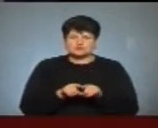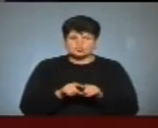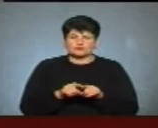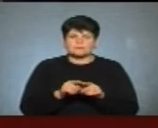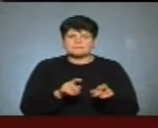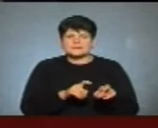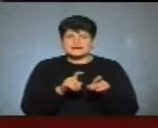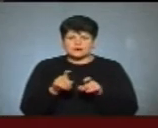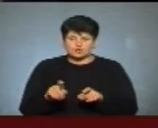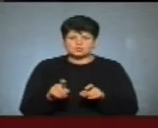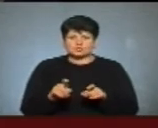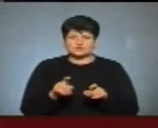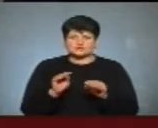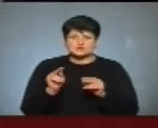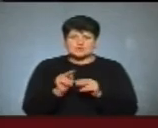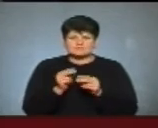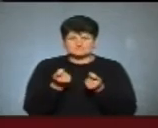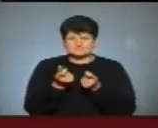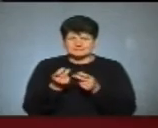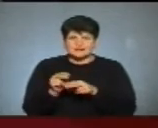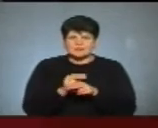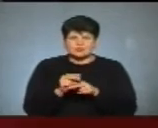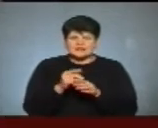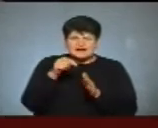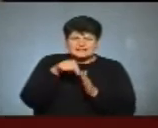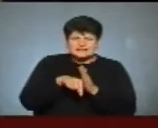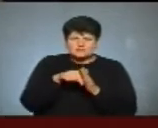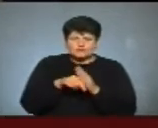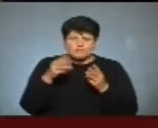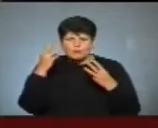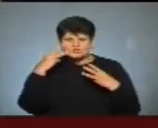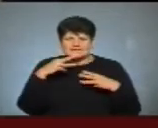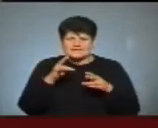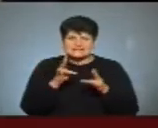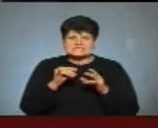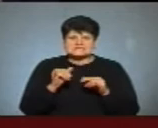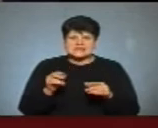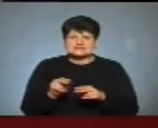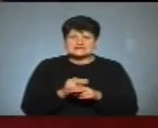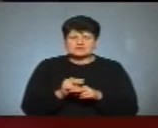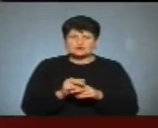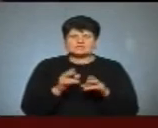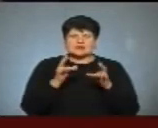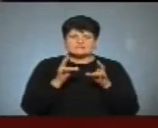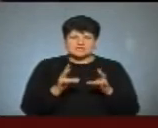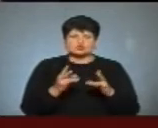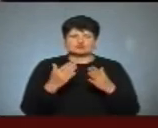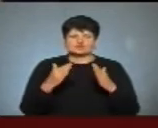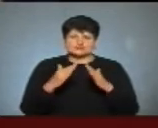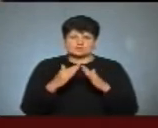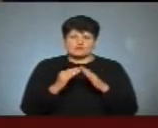переходу з косметичних ремонтів на глибинну термомедернізацію і ремонт аварійного житлового фонду.